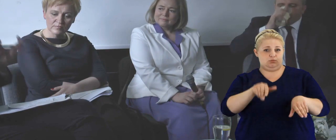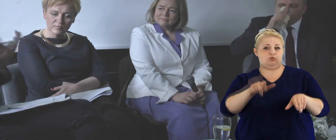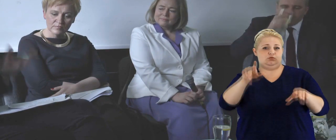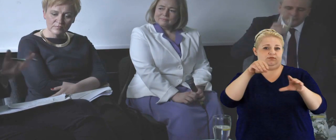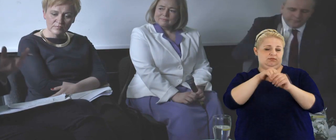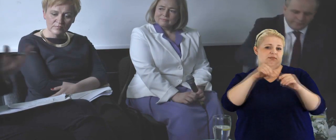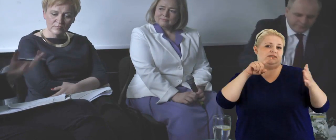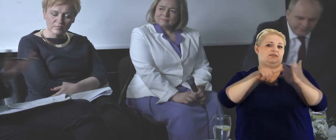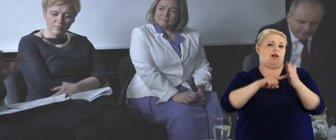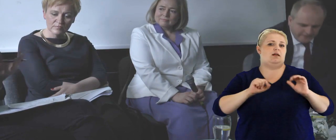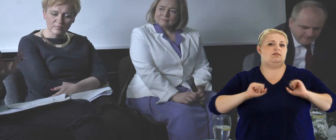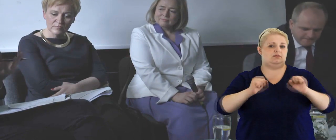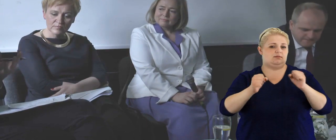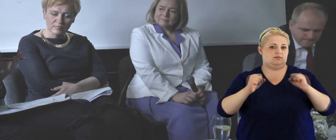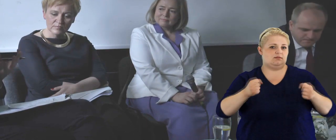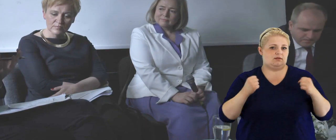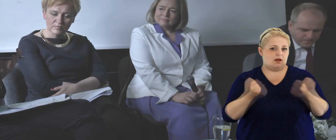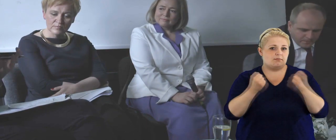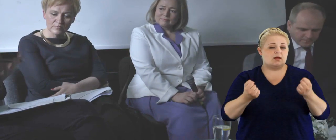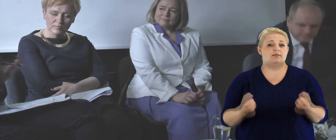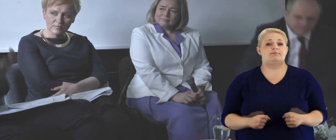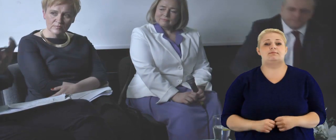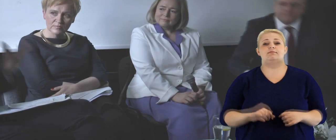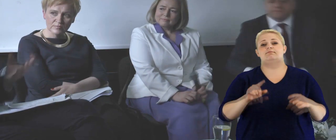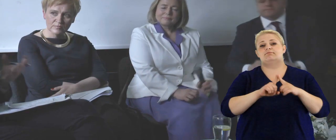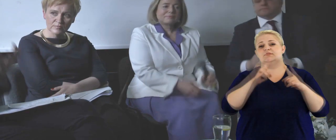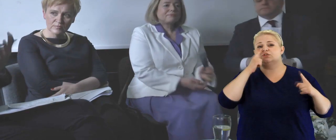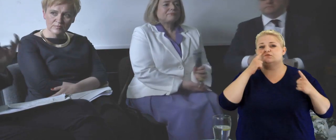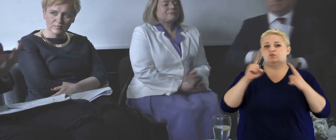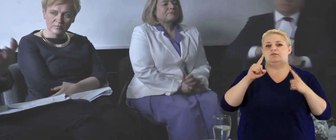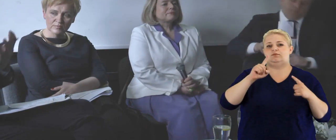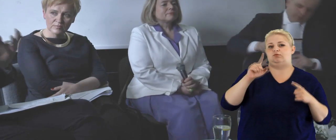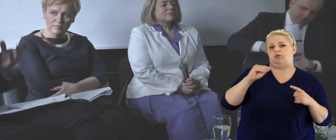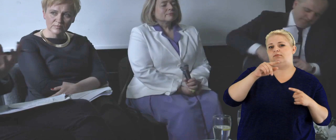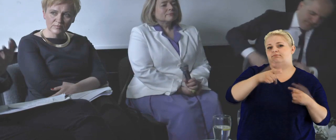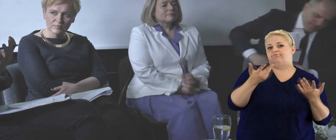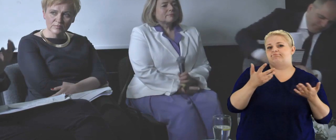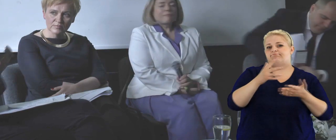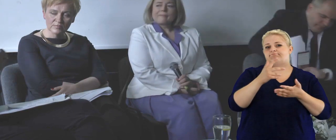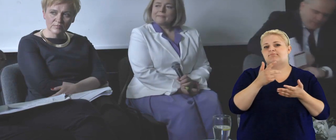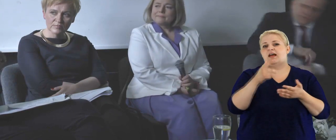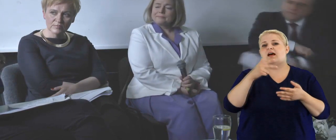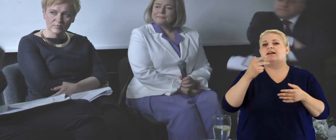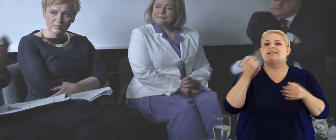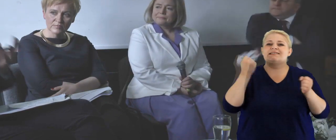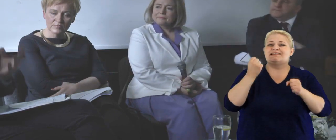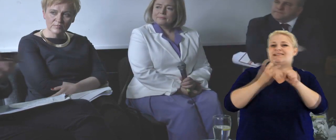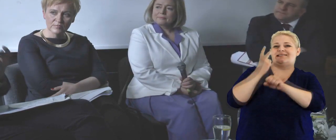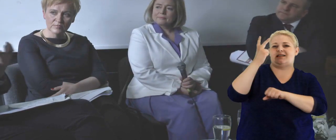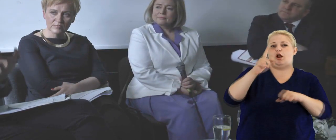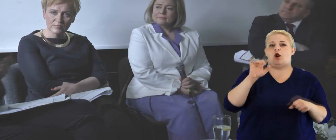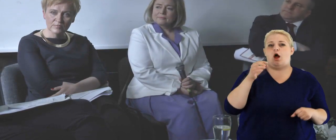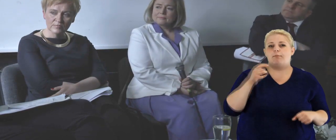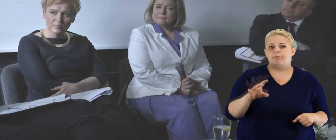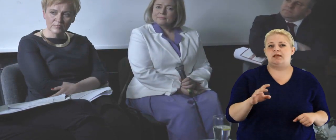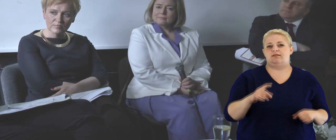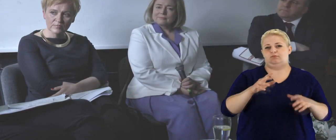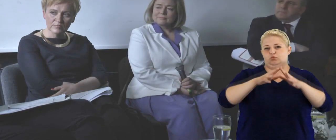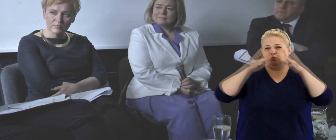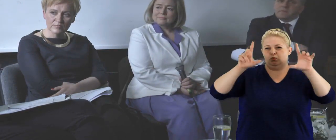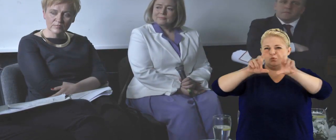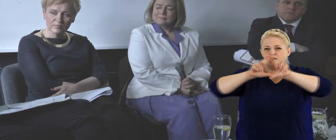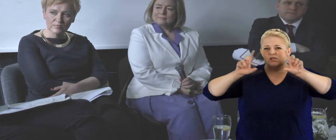też jednym z tych celów, celów tej, tej, tej kampanii, zwrócenia uwagi jednak na, to jest sformułowane, nadmierny lobbying